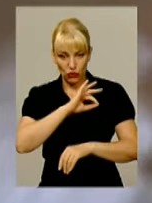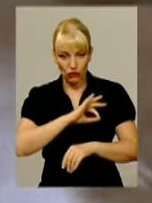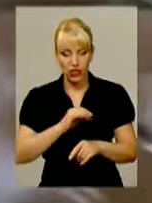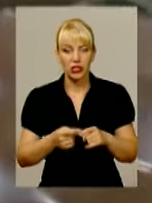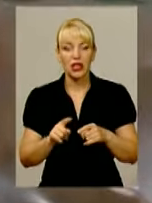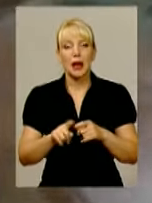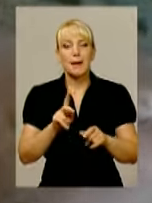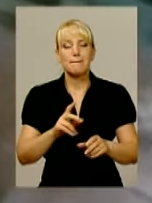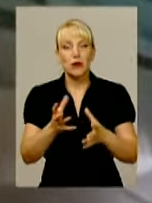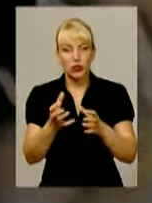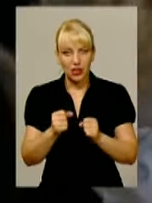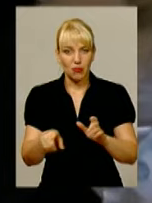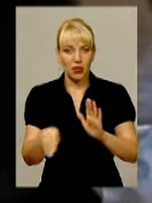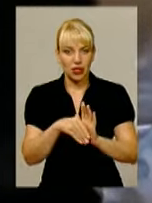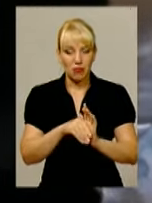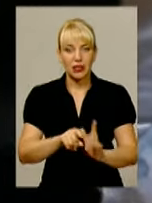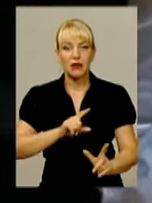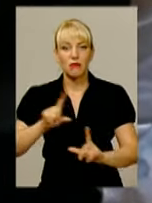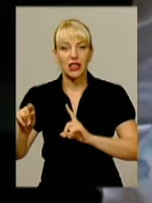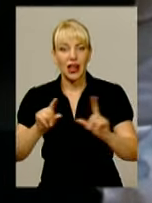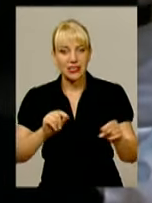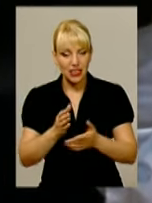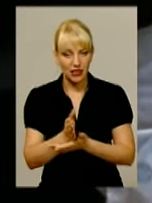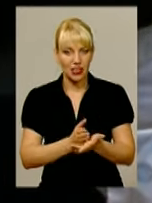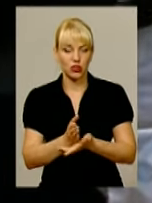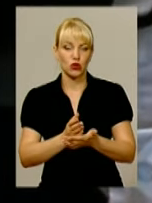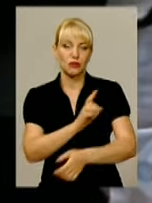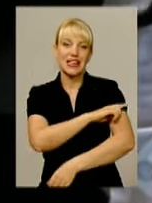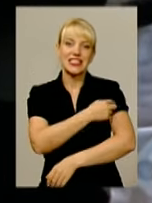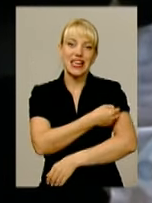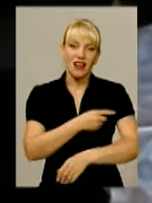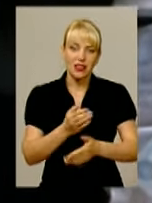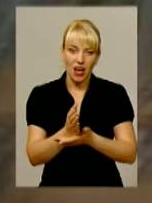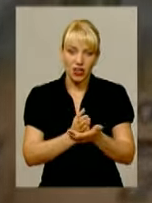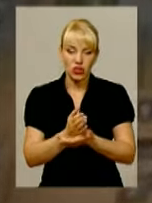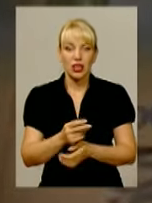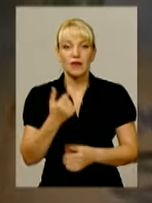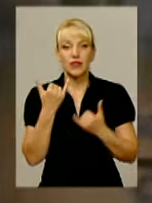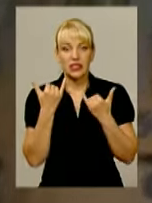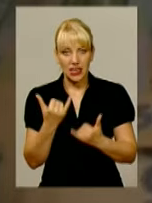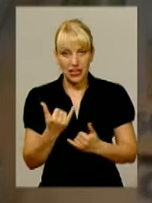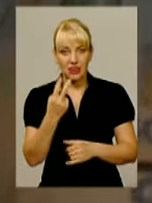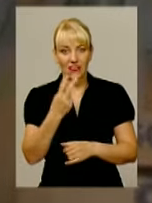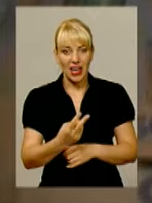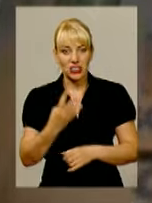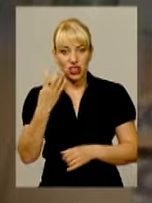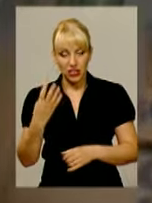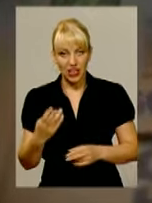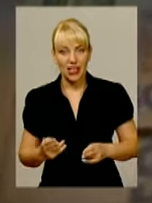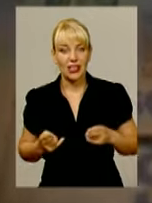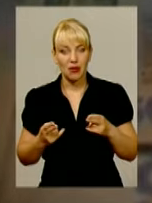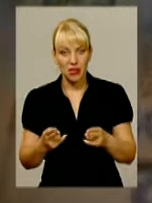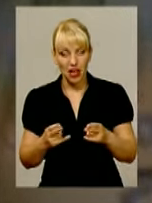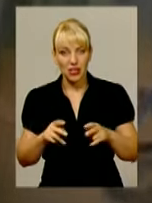міграційної служби та Державної санітарної епідеміологічної інспекції. Наразі 24 із 28 корупційних проваджень вже